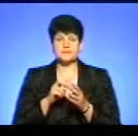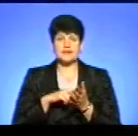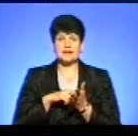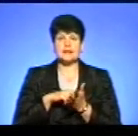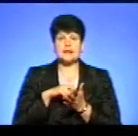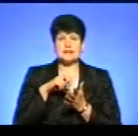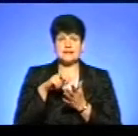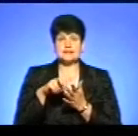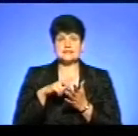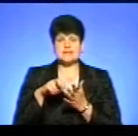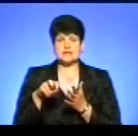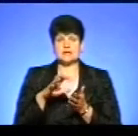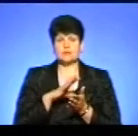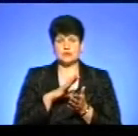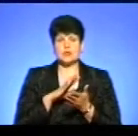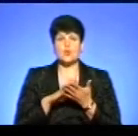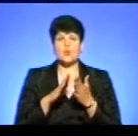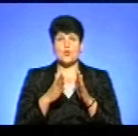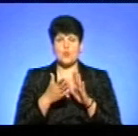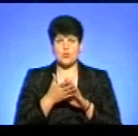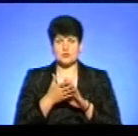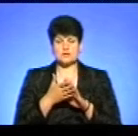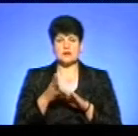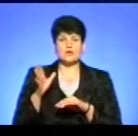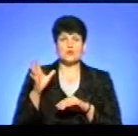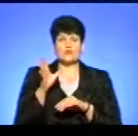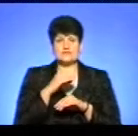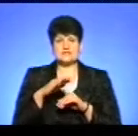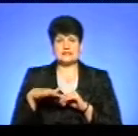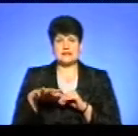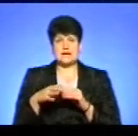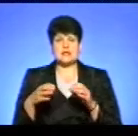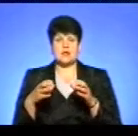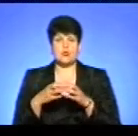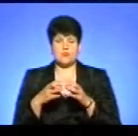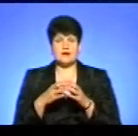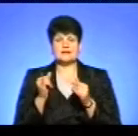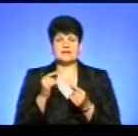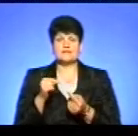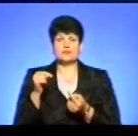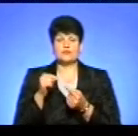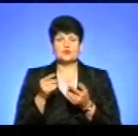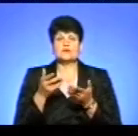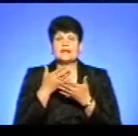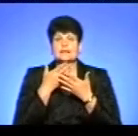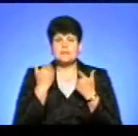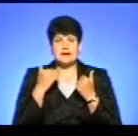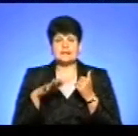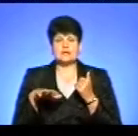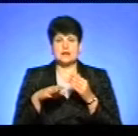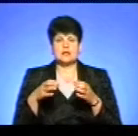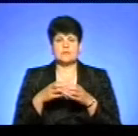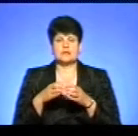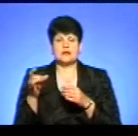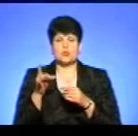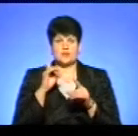були угоди у всі територіальні громади, і, відповідно, де немає цих територіальних громад, районним